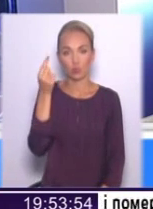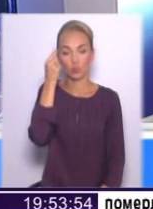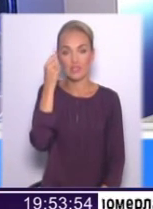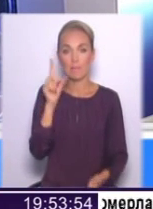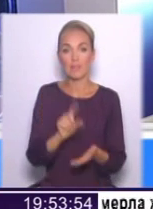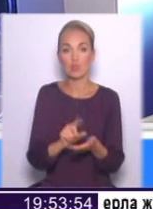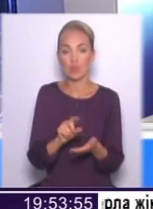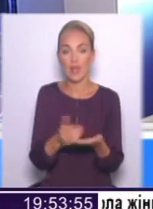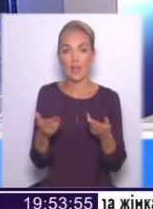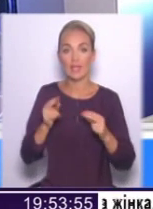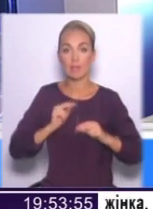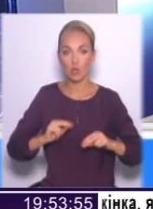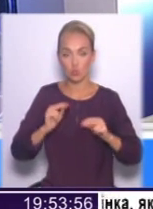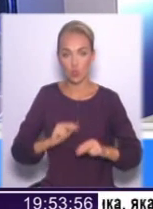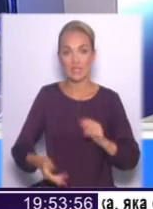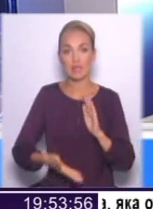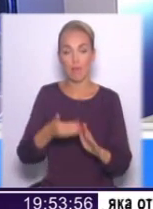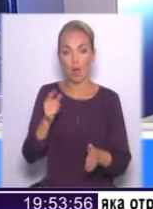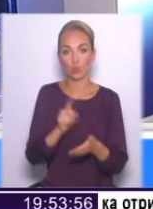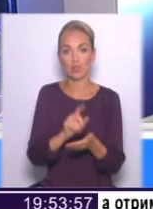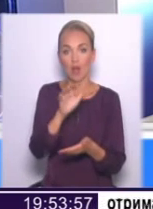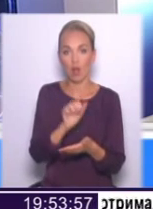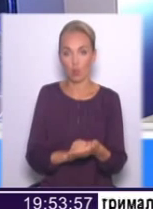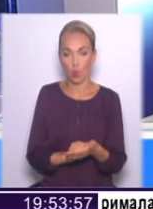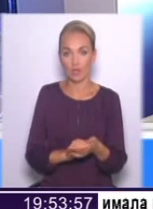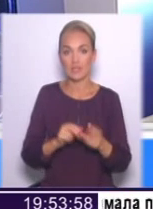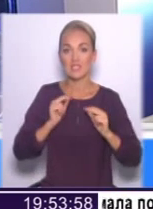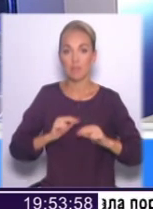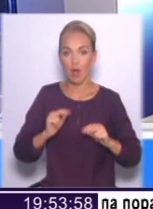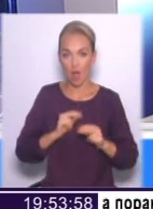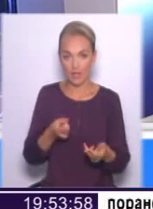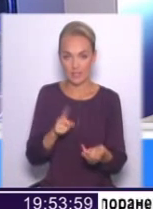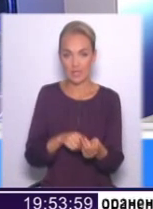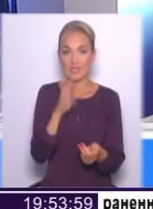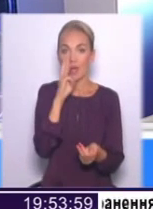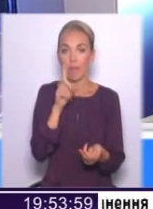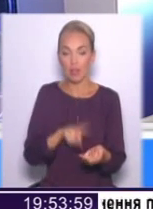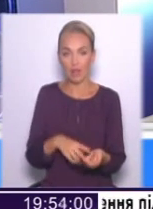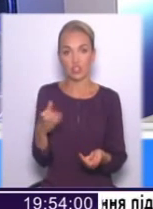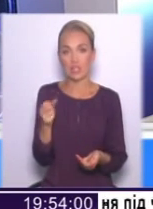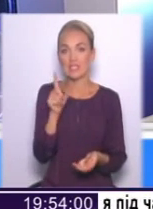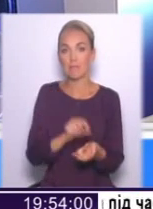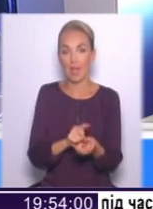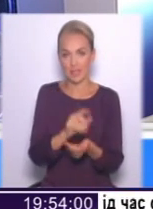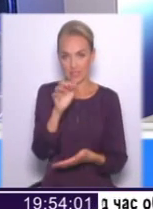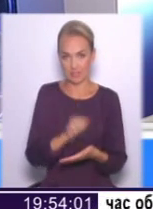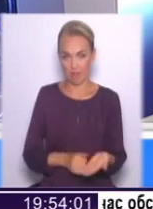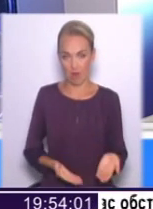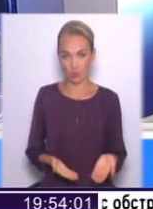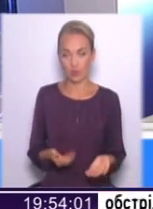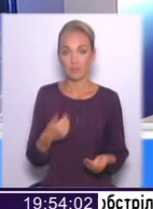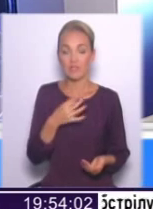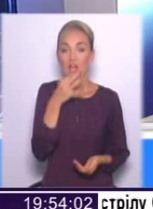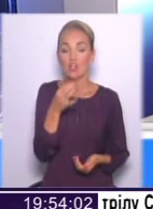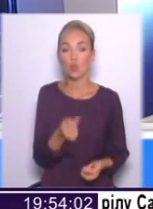Пенсіонери, які працює, знімають налог з праці, з зарплати, і ще й з пенсії знімають. Ви мені скажіть